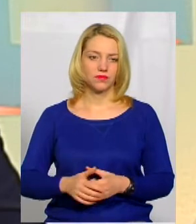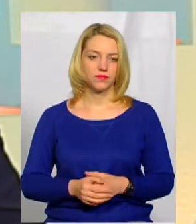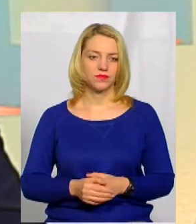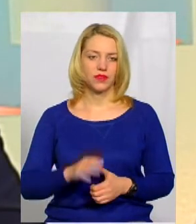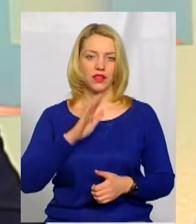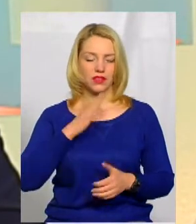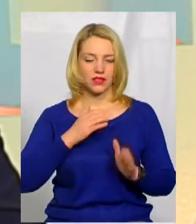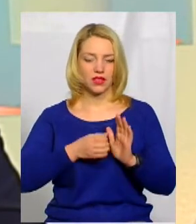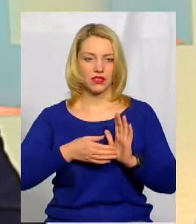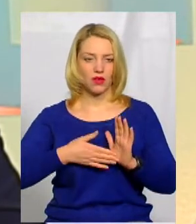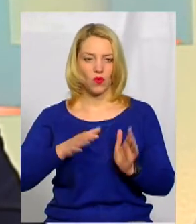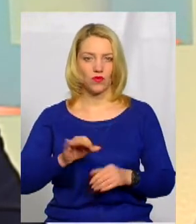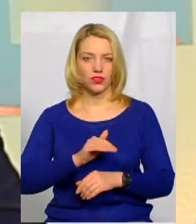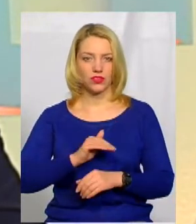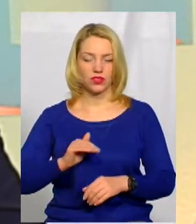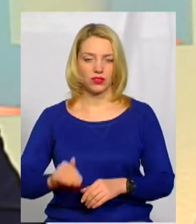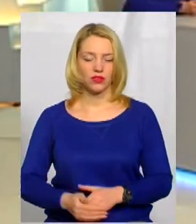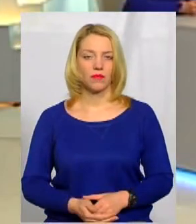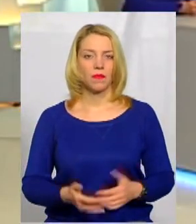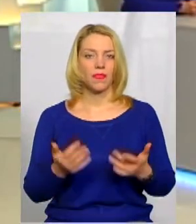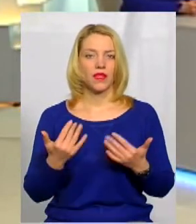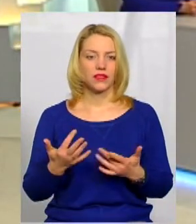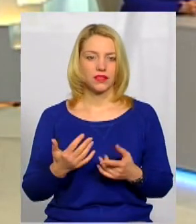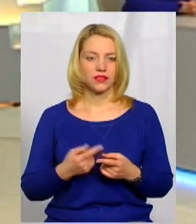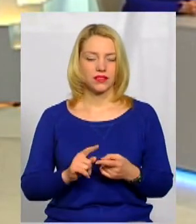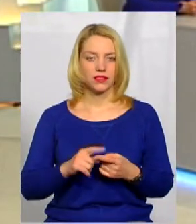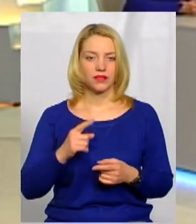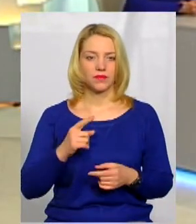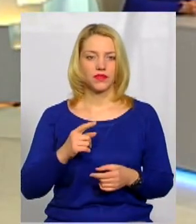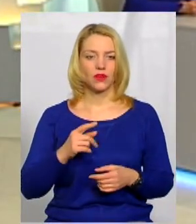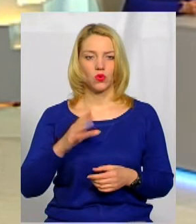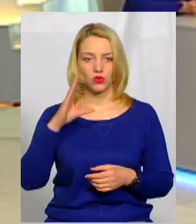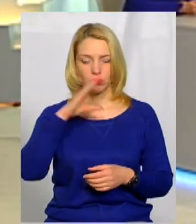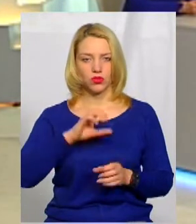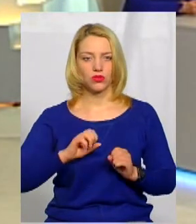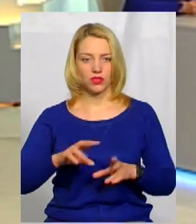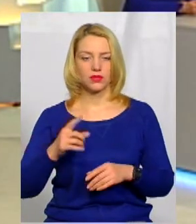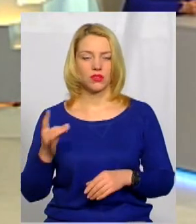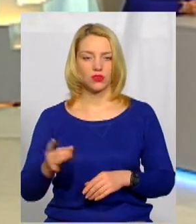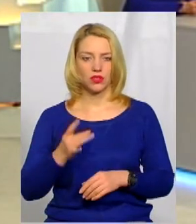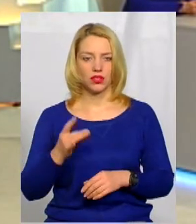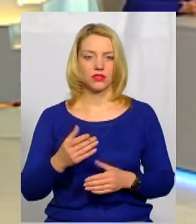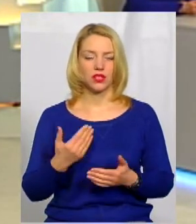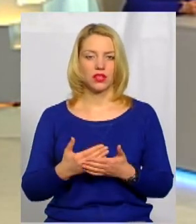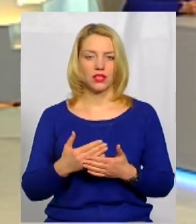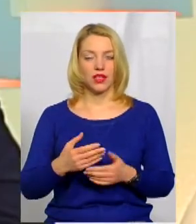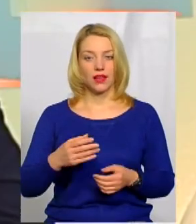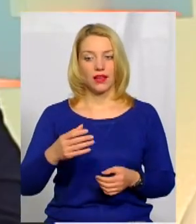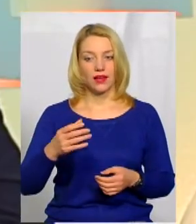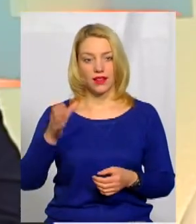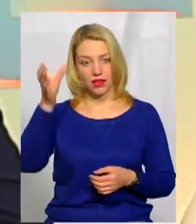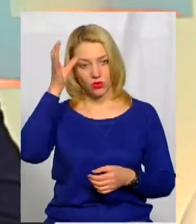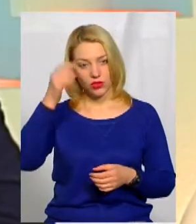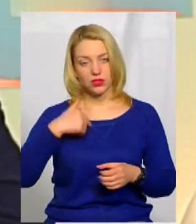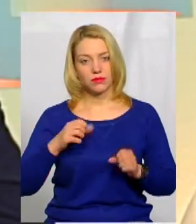центром зареєстровано офіційно. І скільки з них здає з першого разу успішно? Теоретично трошки більше в нас